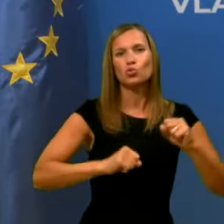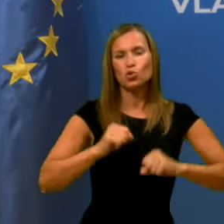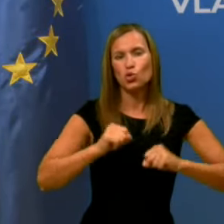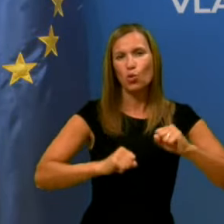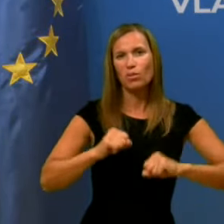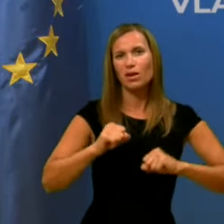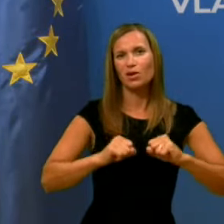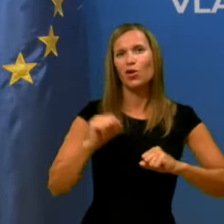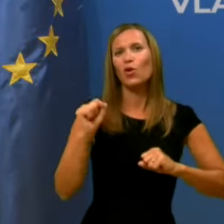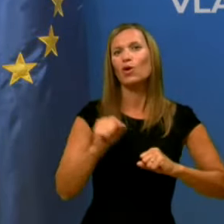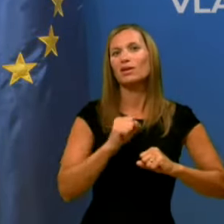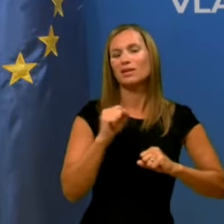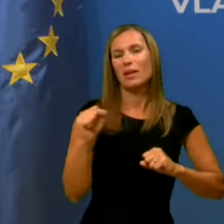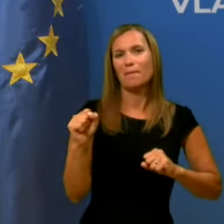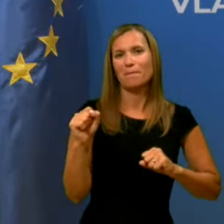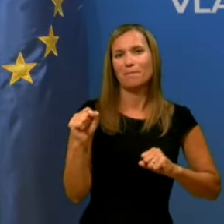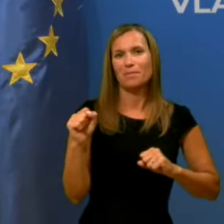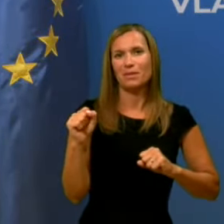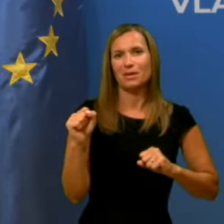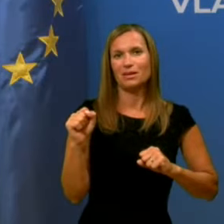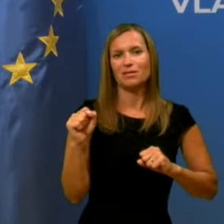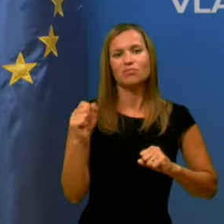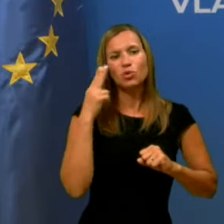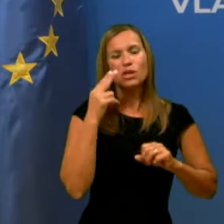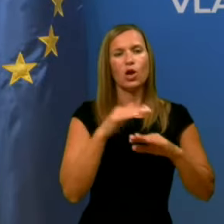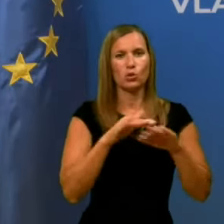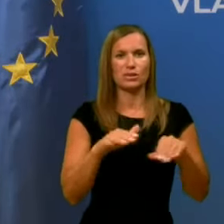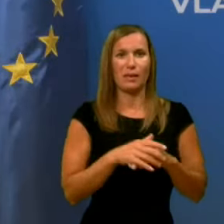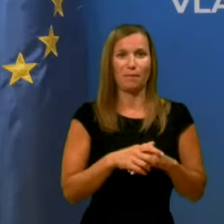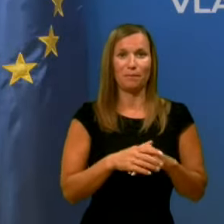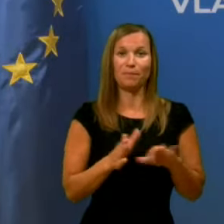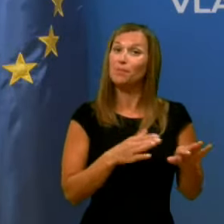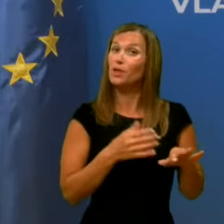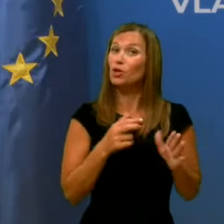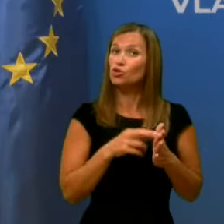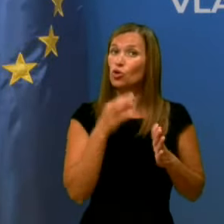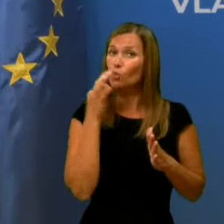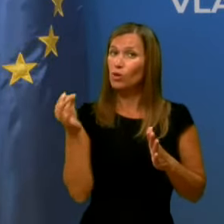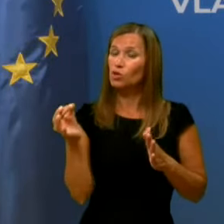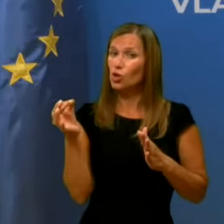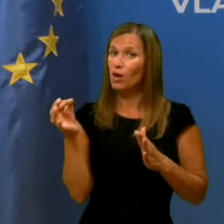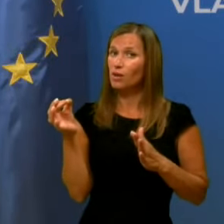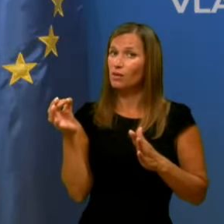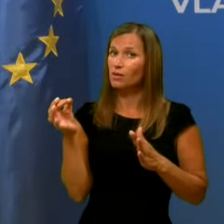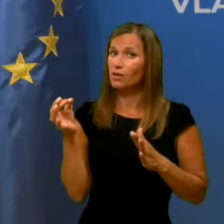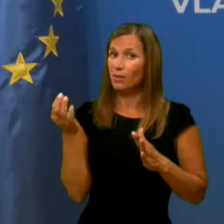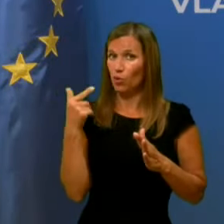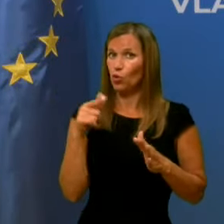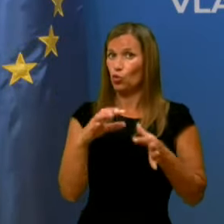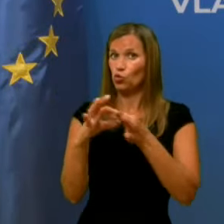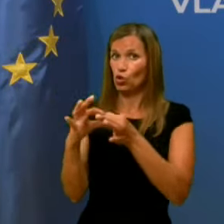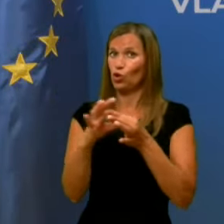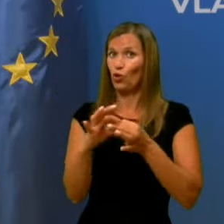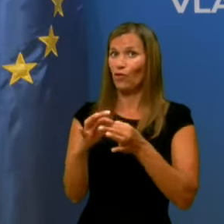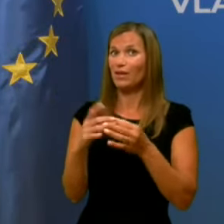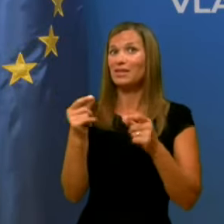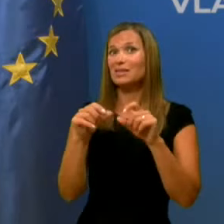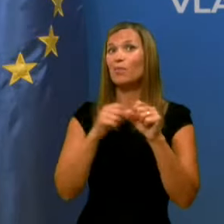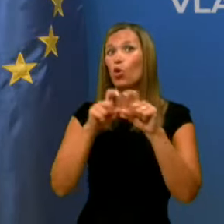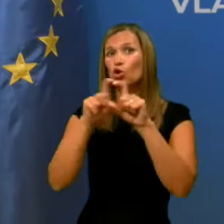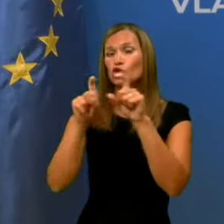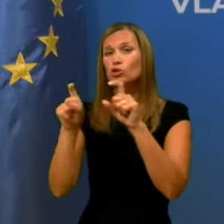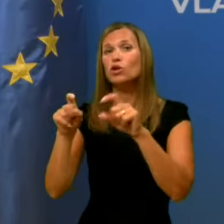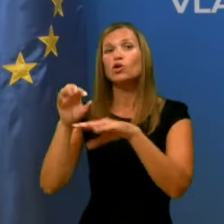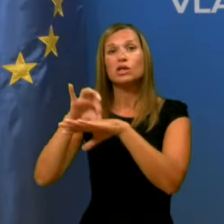poznalo v tem trenutku vse. Smoša to, je bilo to ravno to, kar smo menili sodelovanje nekako z bolnišnicami zdravstveni